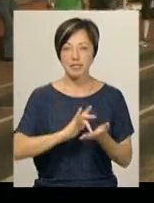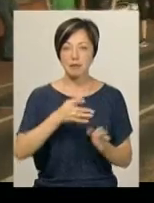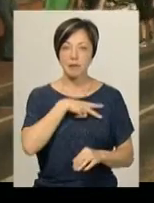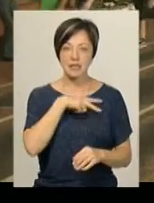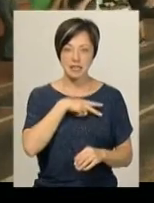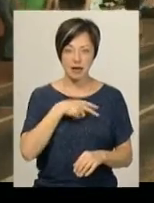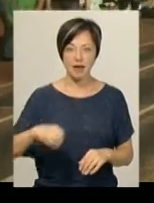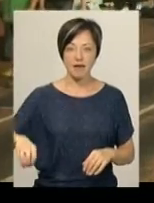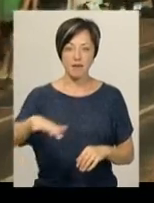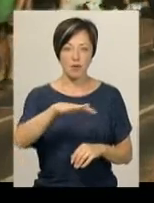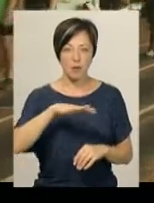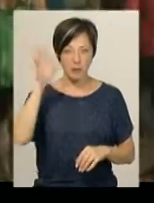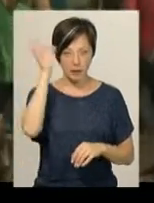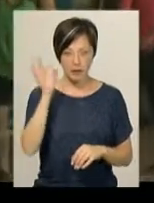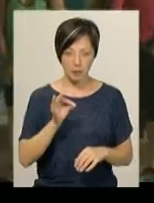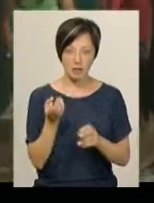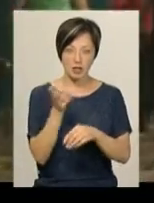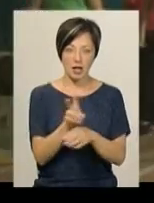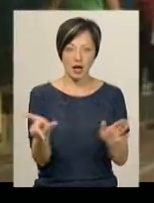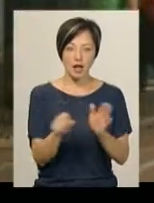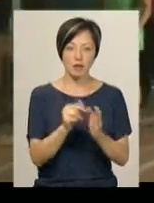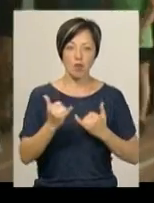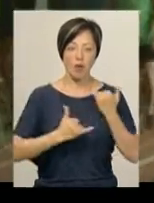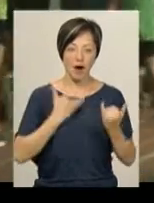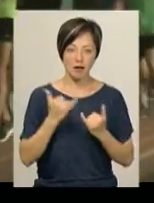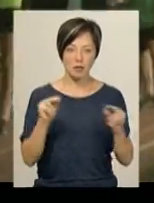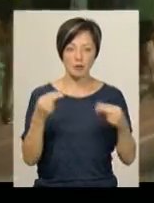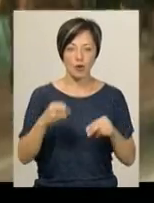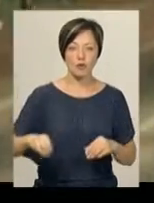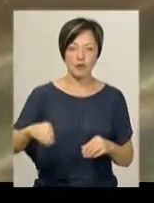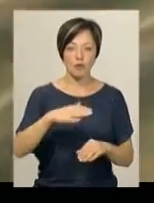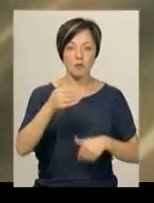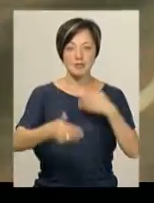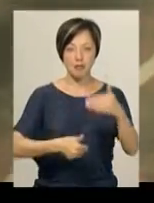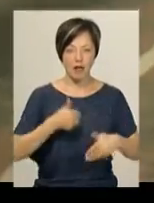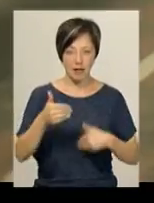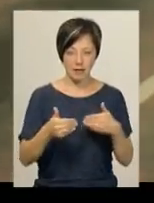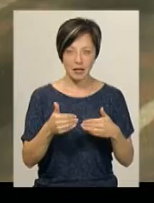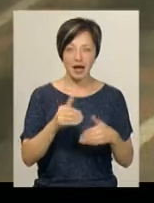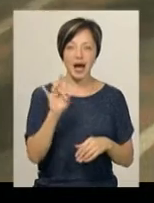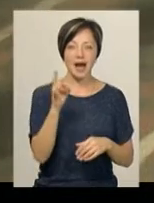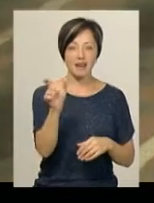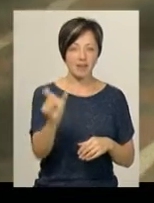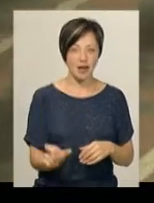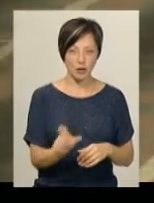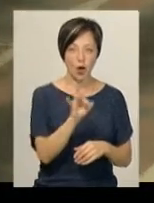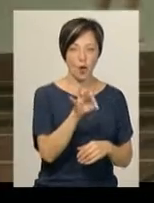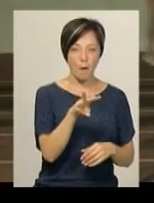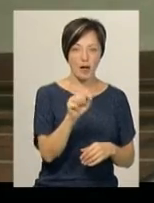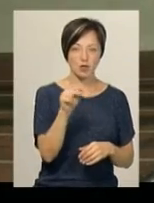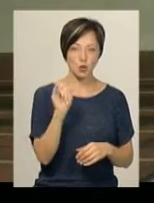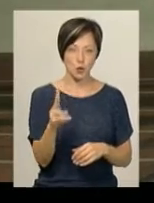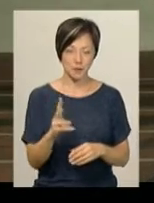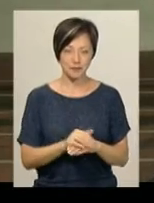континентальної першості в Берліні до манежу прийшла разом із коханим, чемпіоном Європи з плавання, рівнянином Михайлом Романчуком.